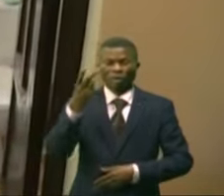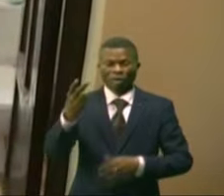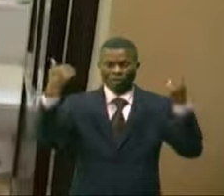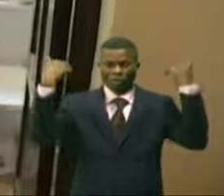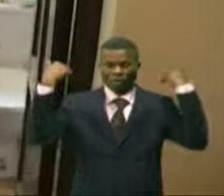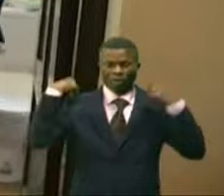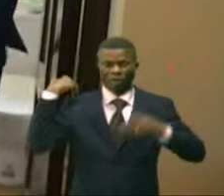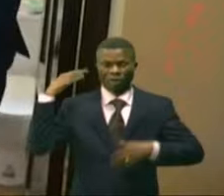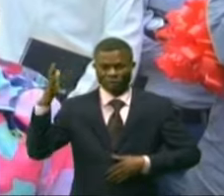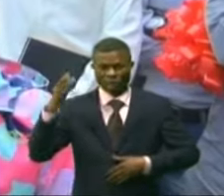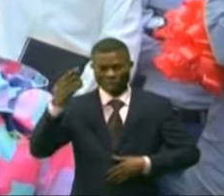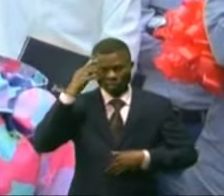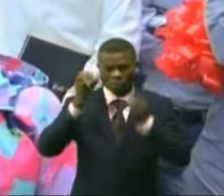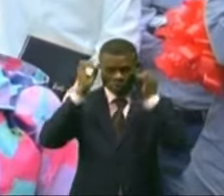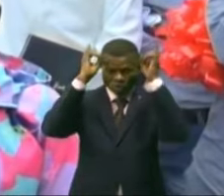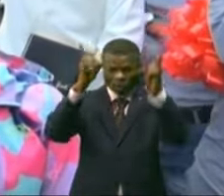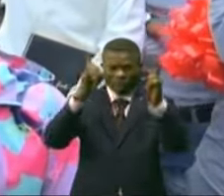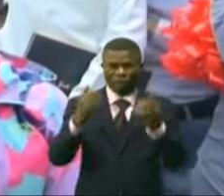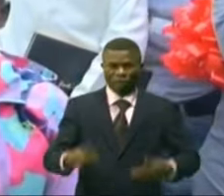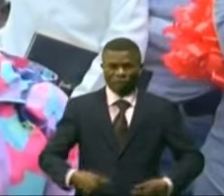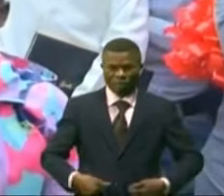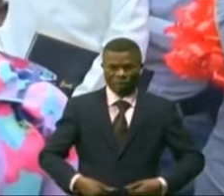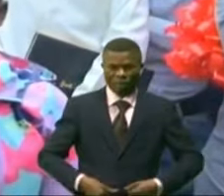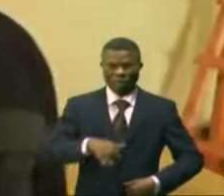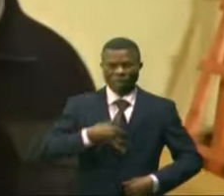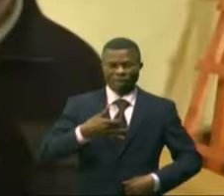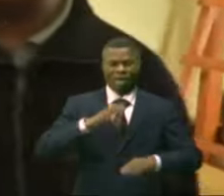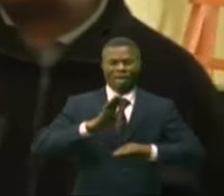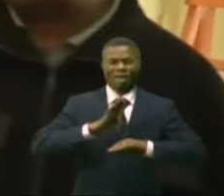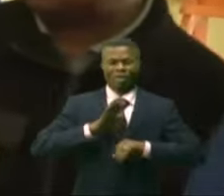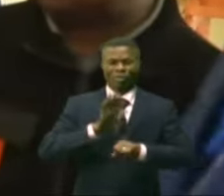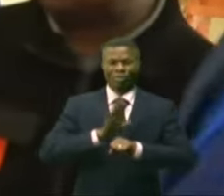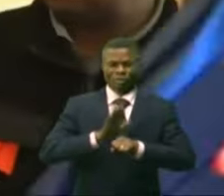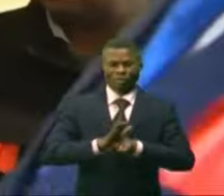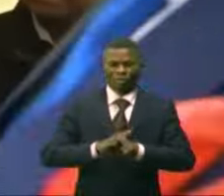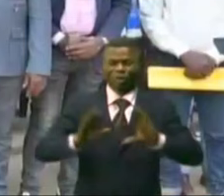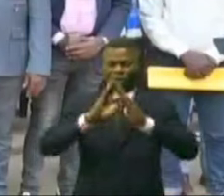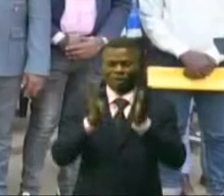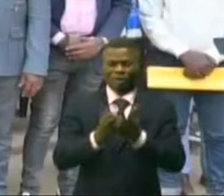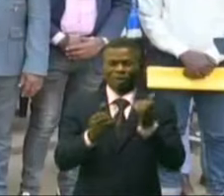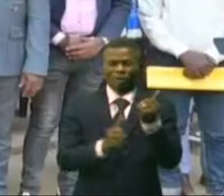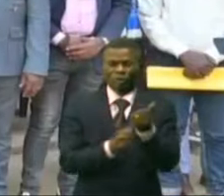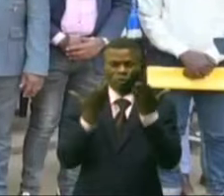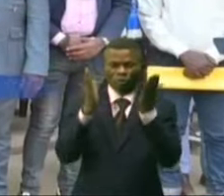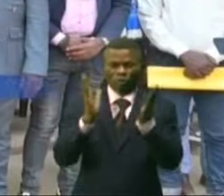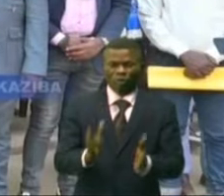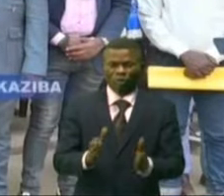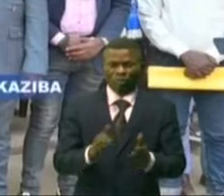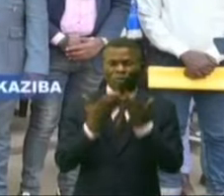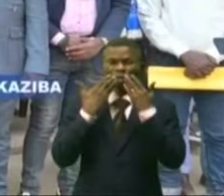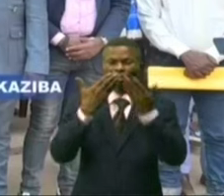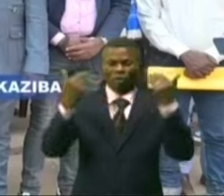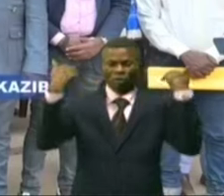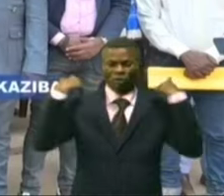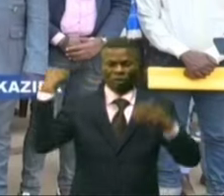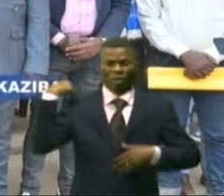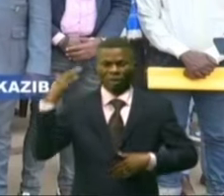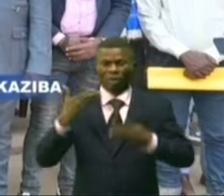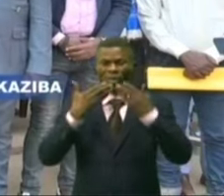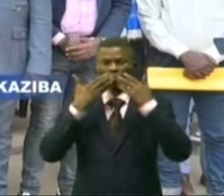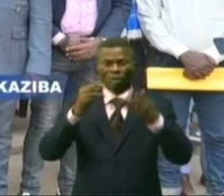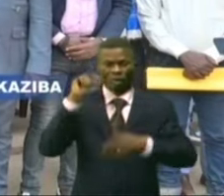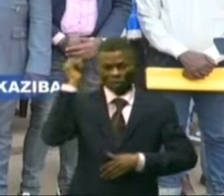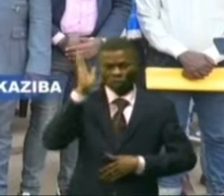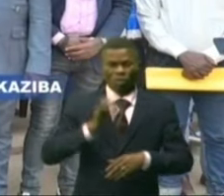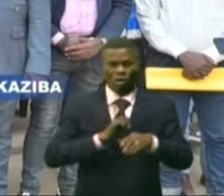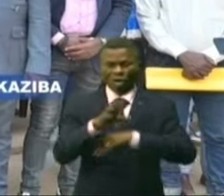de l'État pour l'éducation de la jeunesse. Sentiment de satisfaction pour le bénéficiaire. Merci au chef de l'État, merci au gouverneur qui